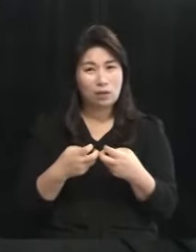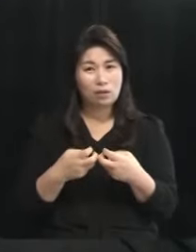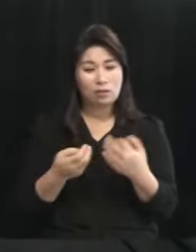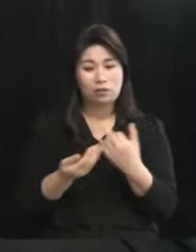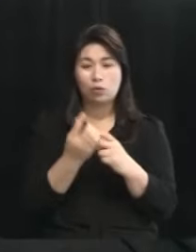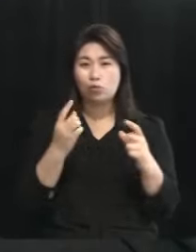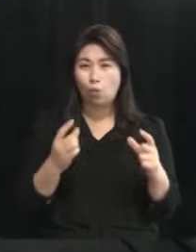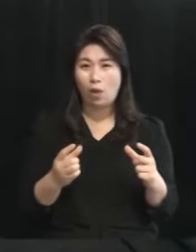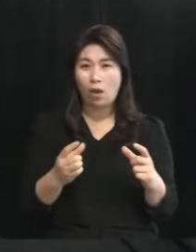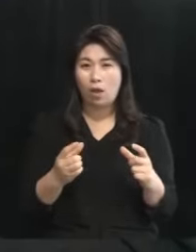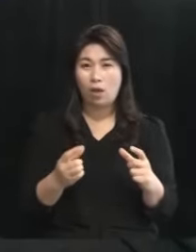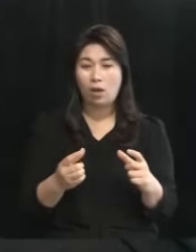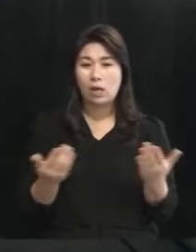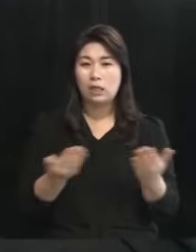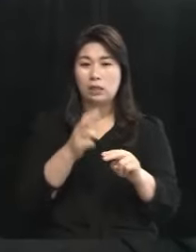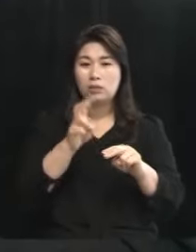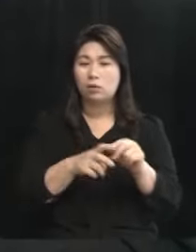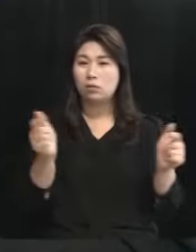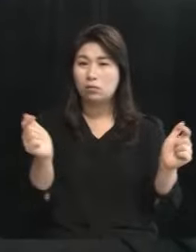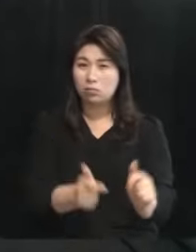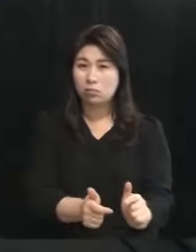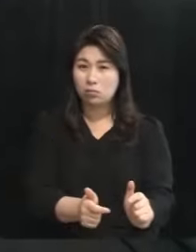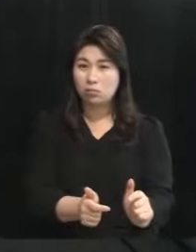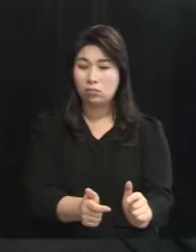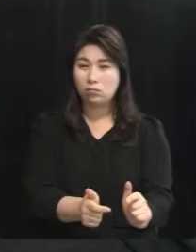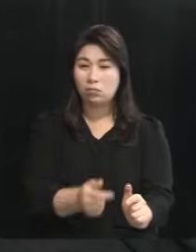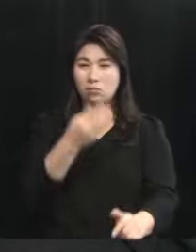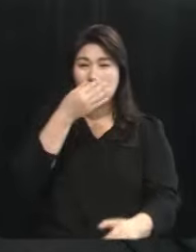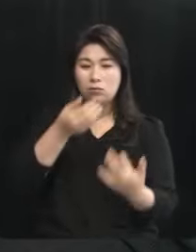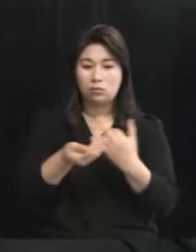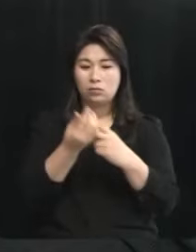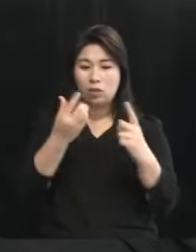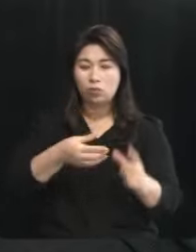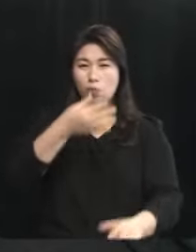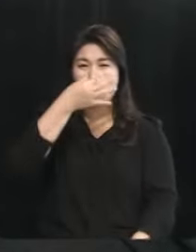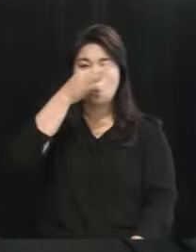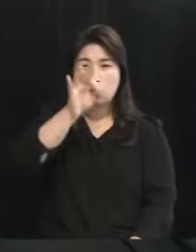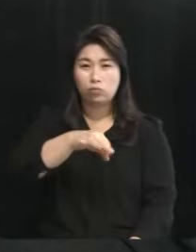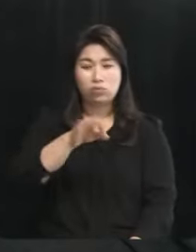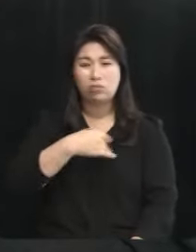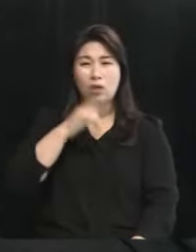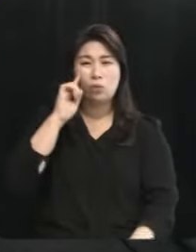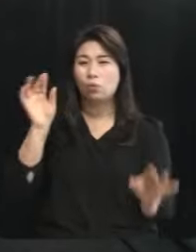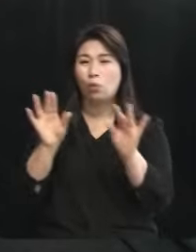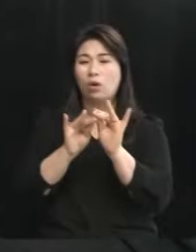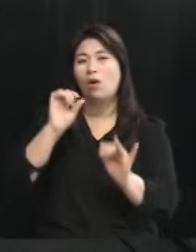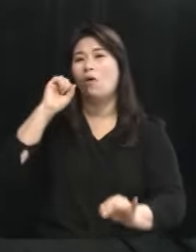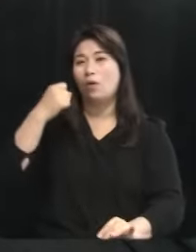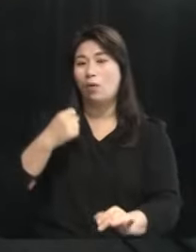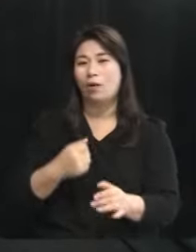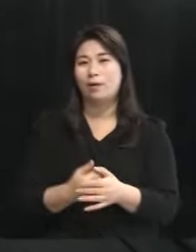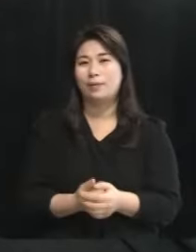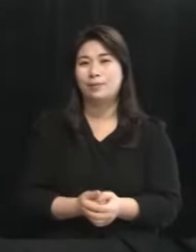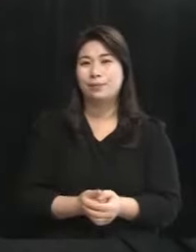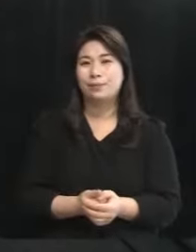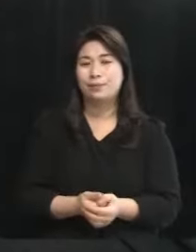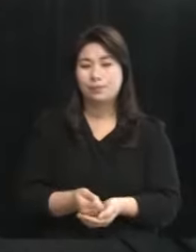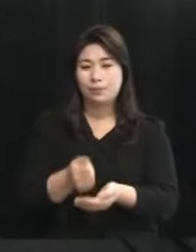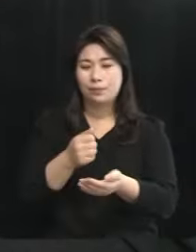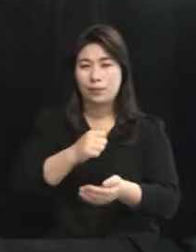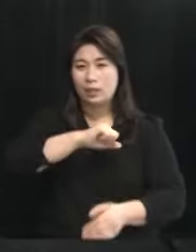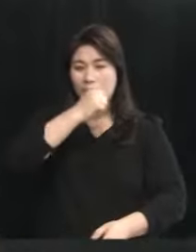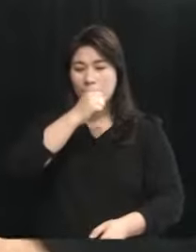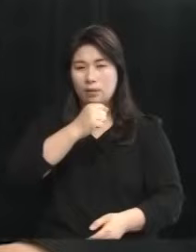제주의 일자리를 삭감을 하는 제주 홀대다 이런 부분은 저는 동의하기 어렵고요 재정 자립도를 위해서는